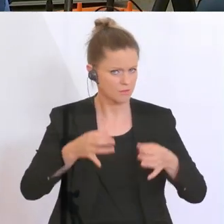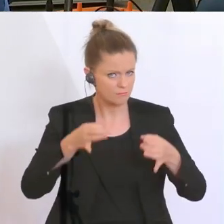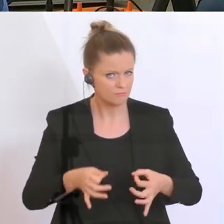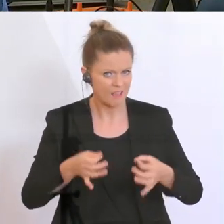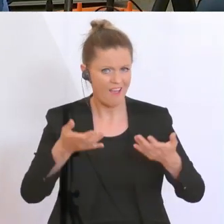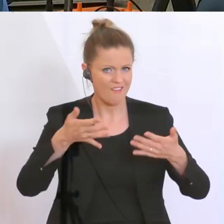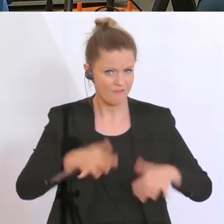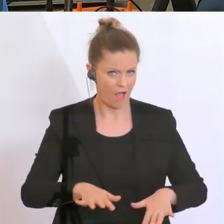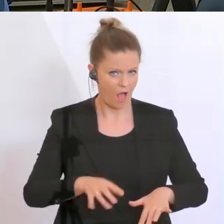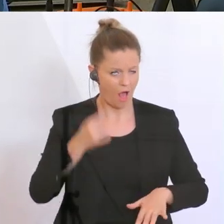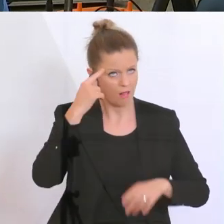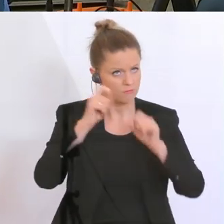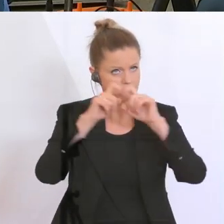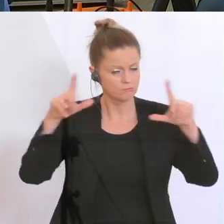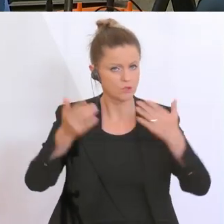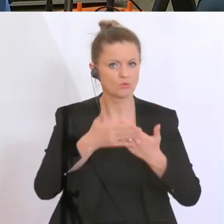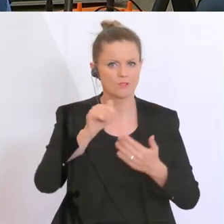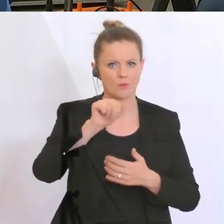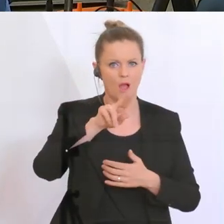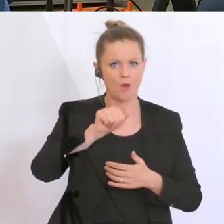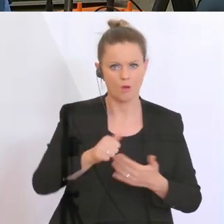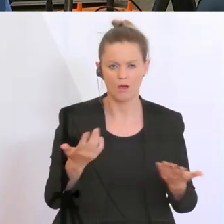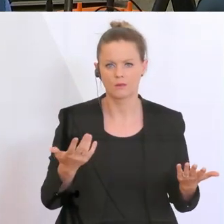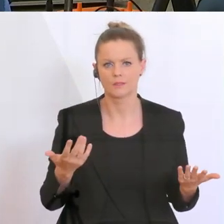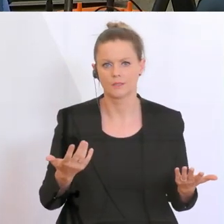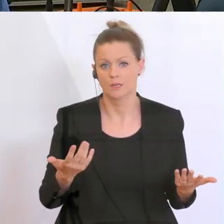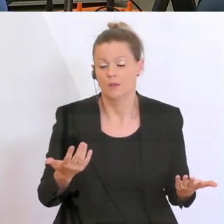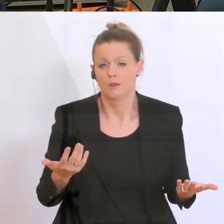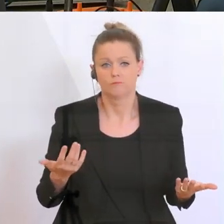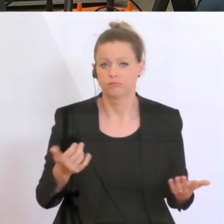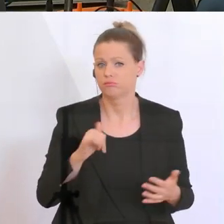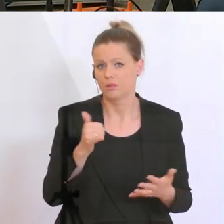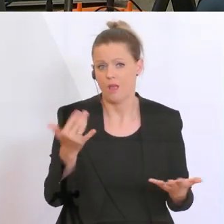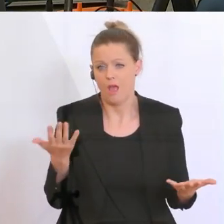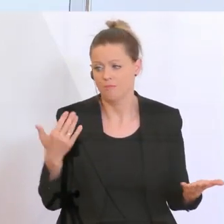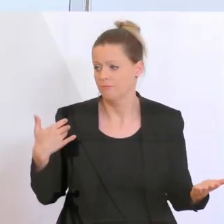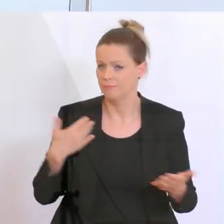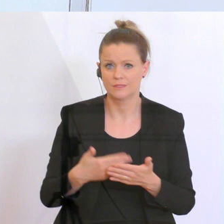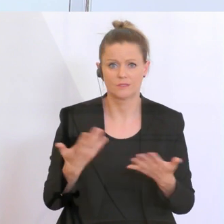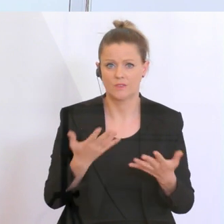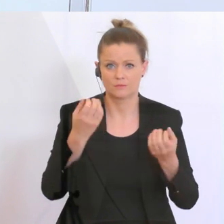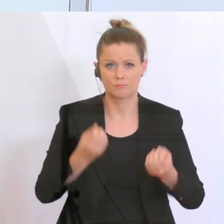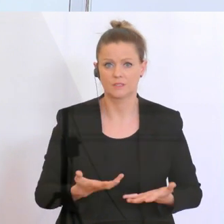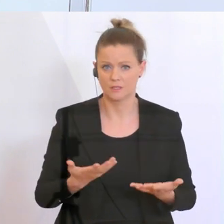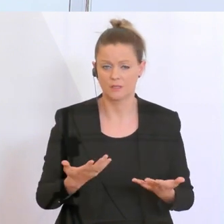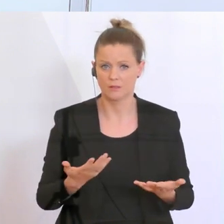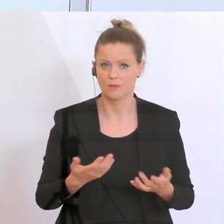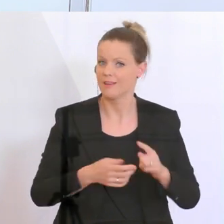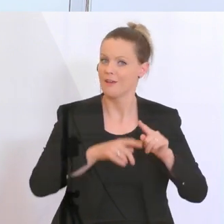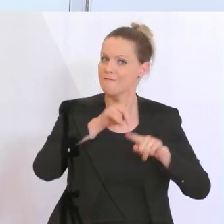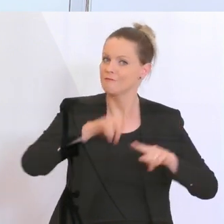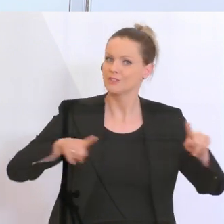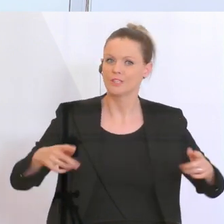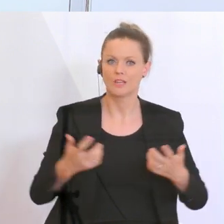Anlassfall, an den Sie denken? Aua zum Beispiel? Wie ist das Standort? Eher an das, was bisher passiert ist. Wir haben ja auch die verschiedensten